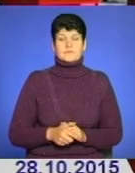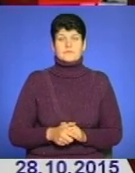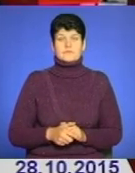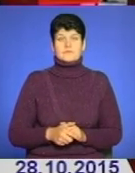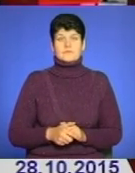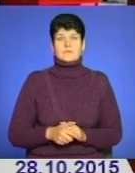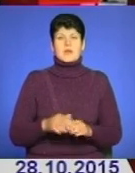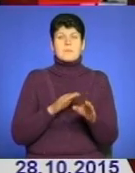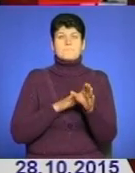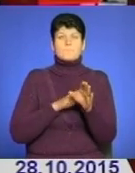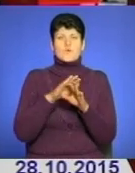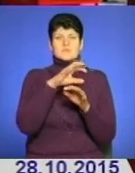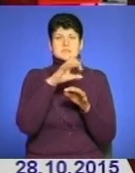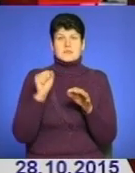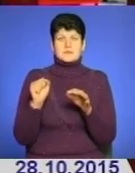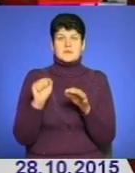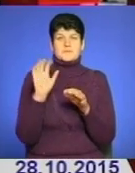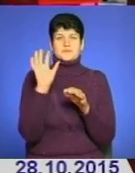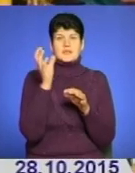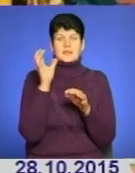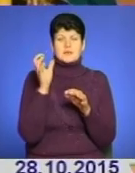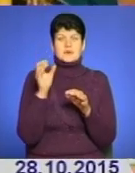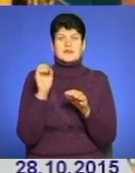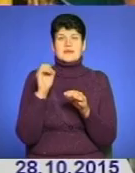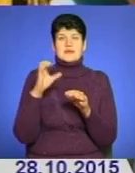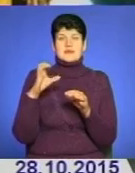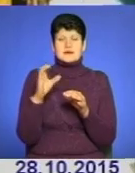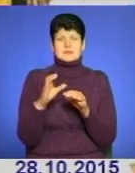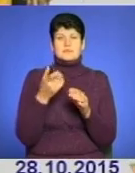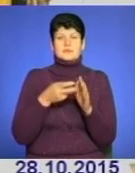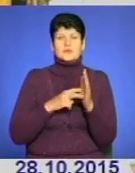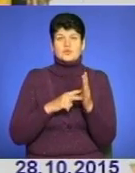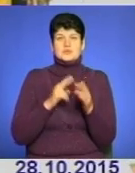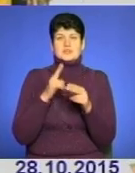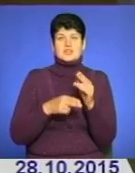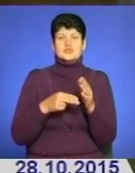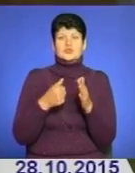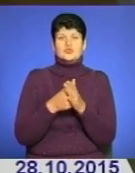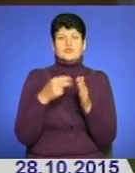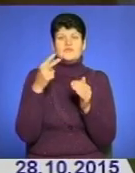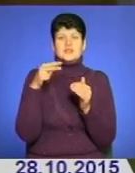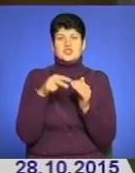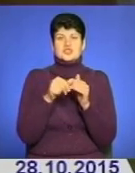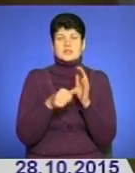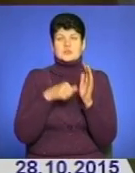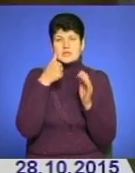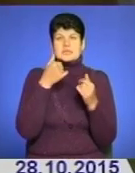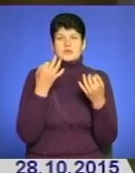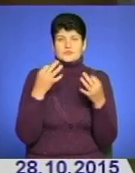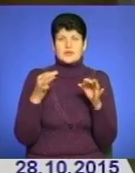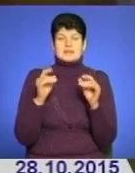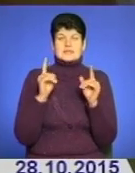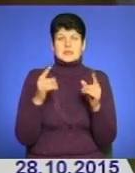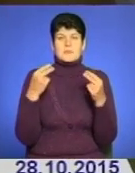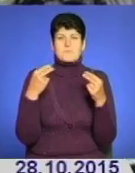Повне виведення з експлуатації ламп розжарювання в країнах ЄС планують здійснити до 2016 року. Зараз допускається продаж